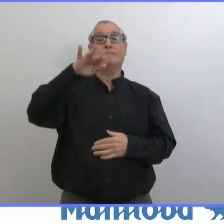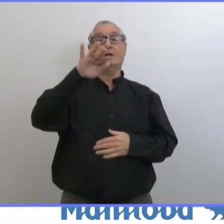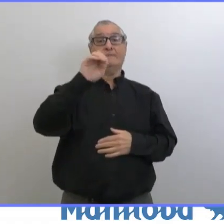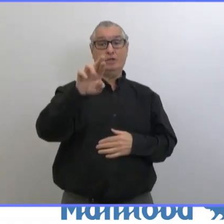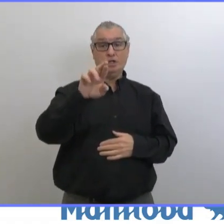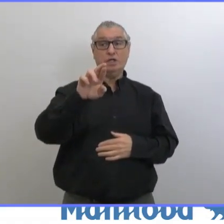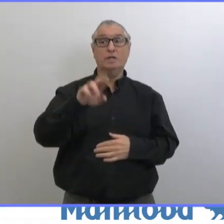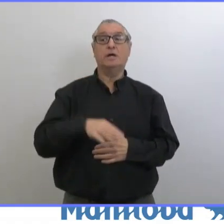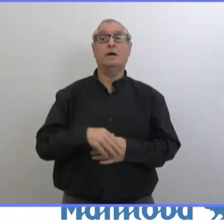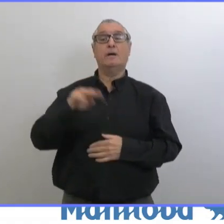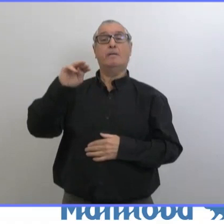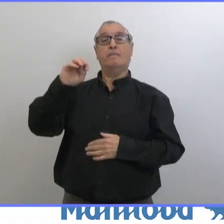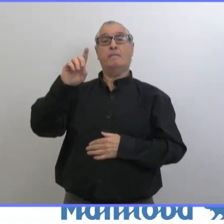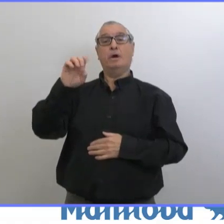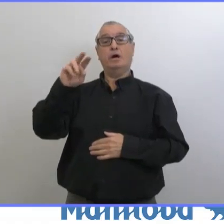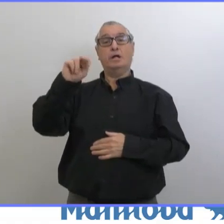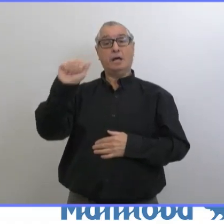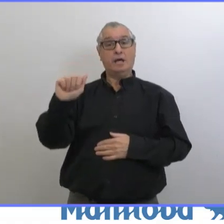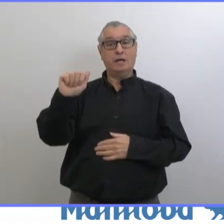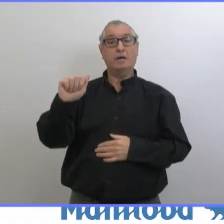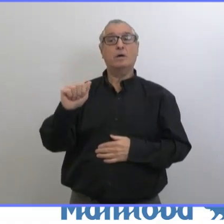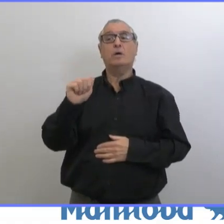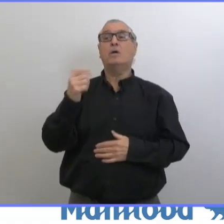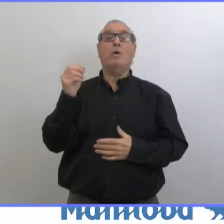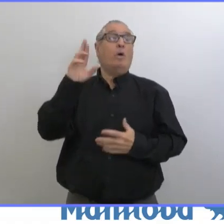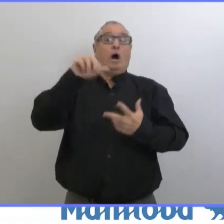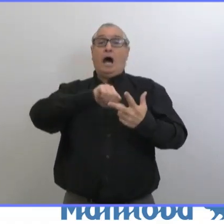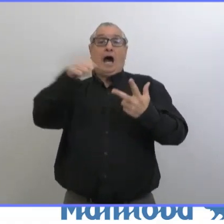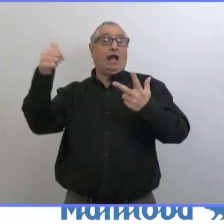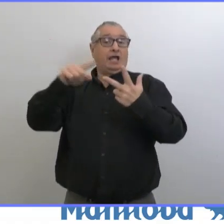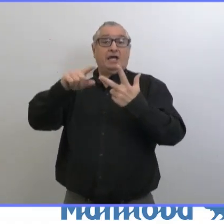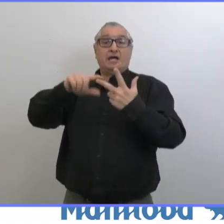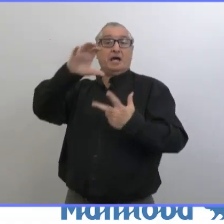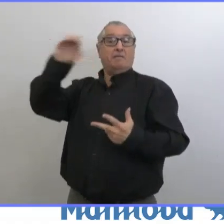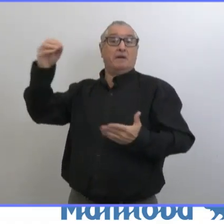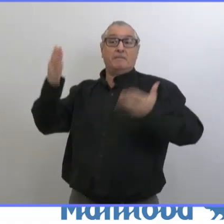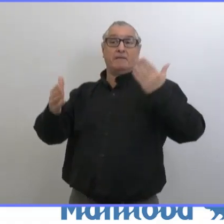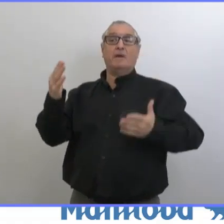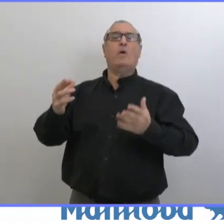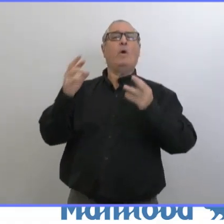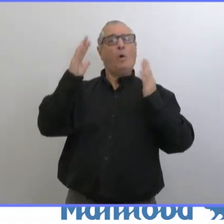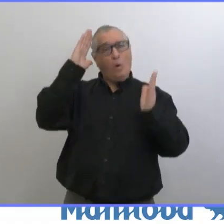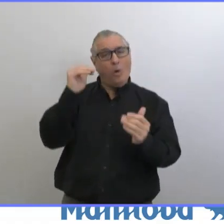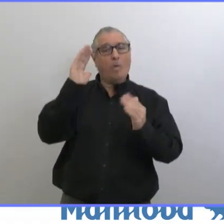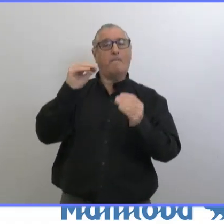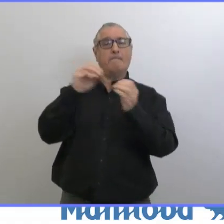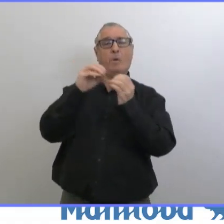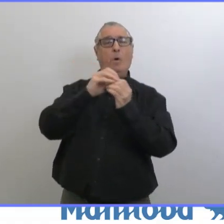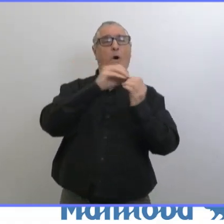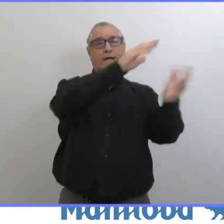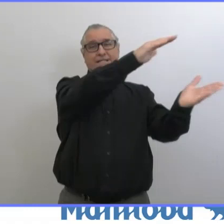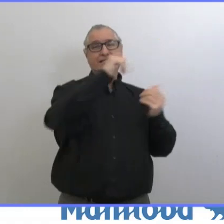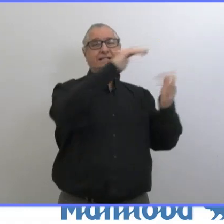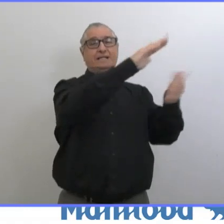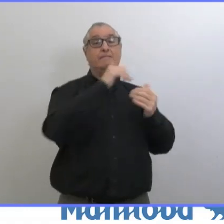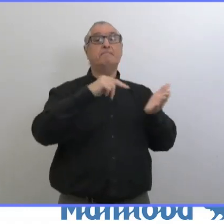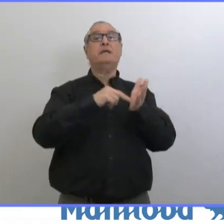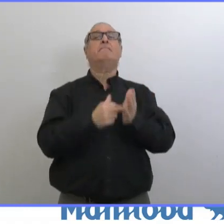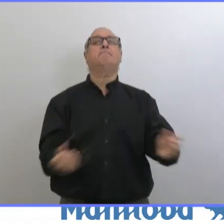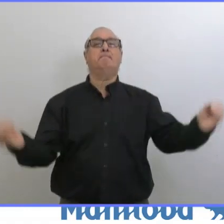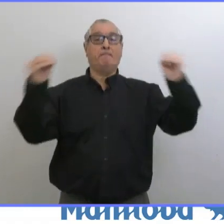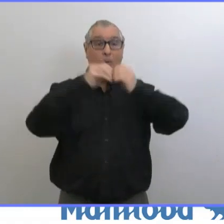les Manitobains voudront savoir qui va se faire vacciner par la suite. donc, c'est ça qu'on va essayer d'expliquer. Diapositive suivante.